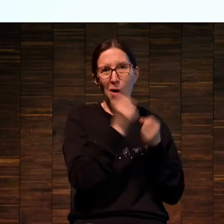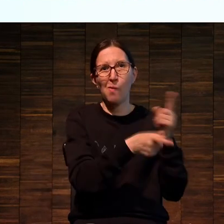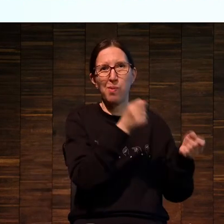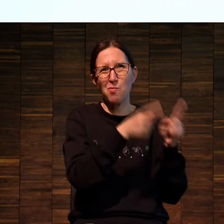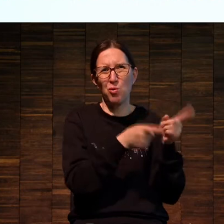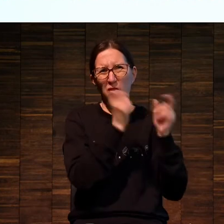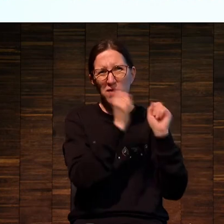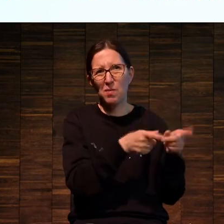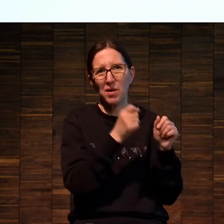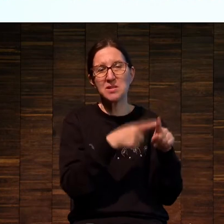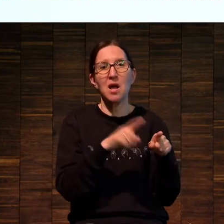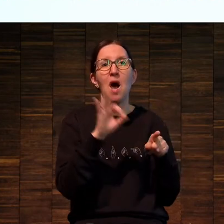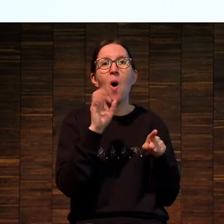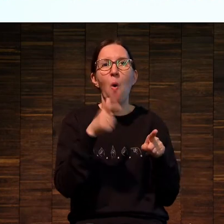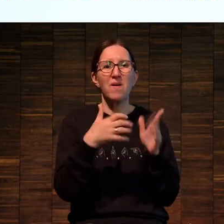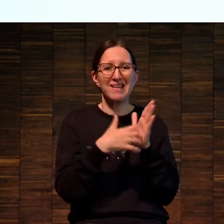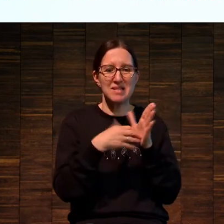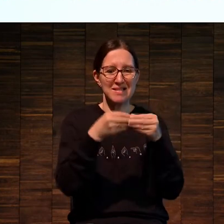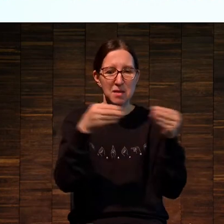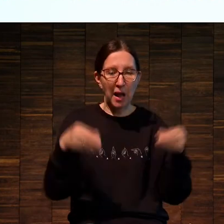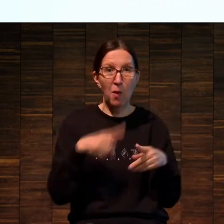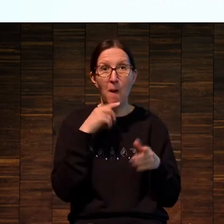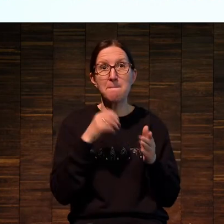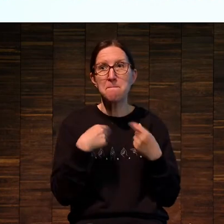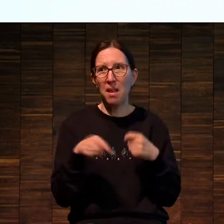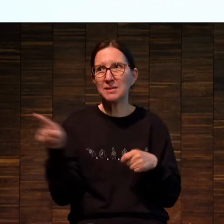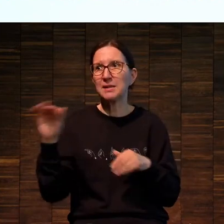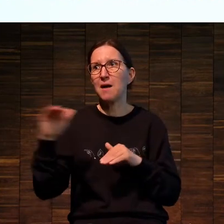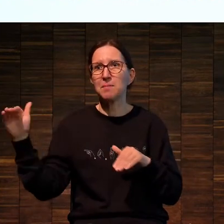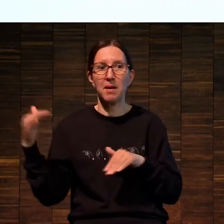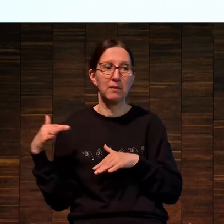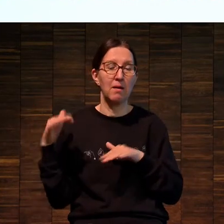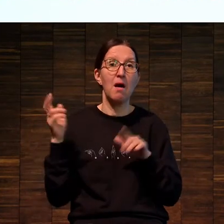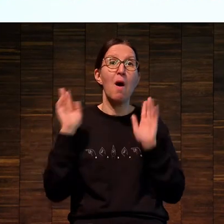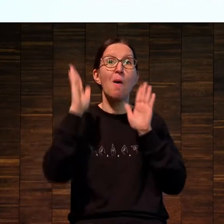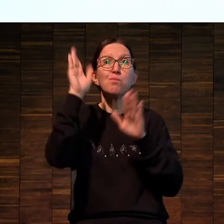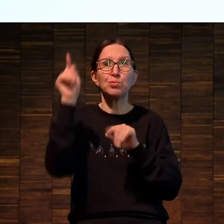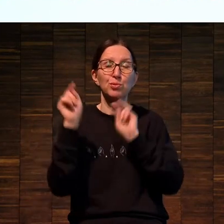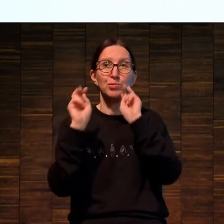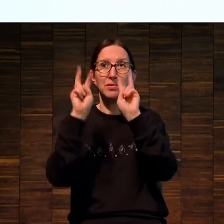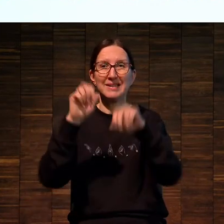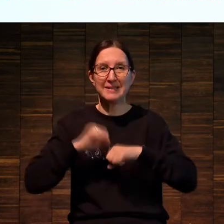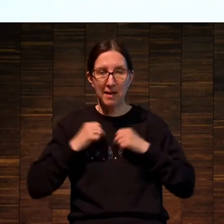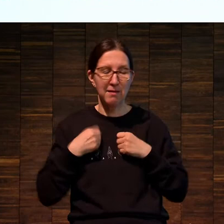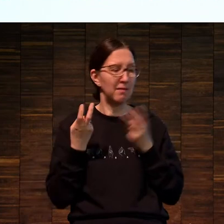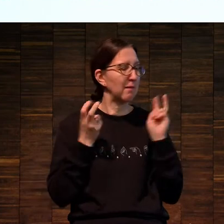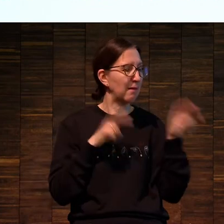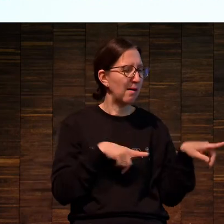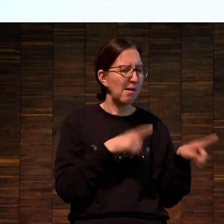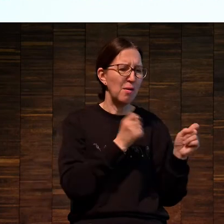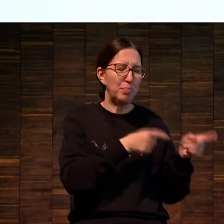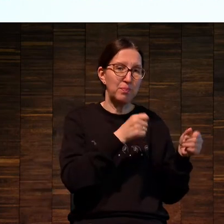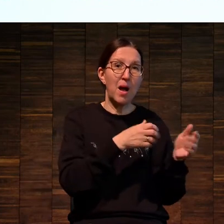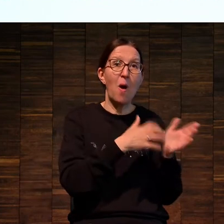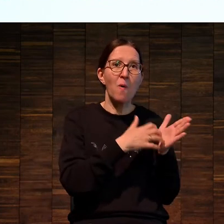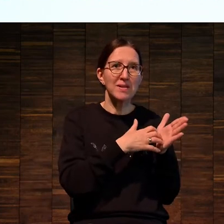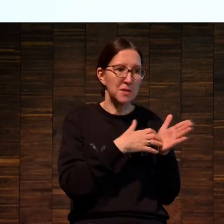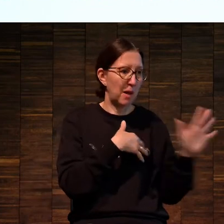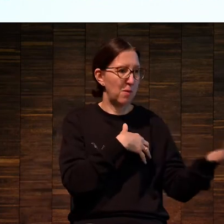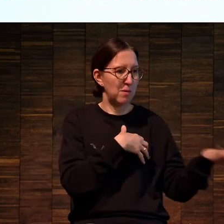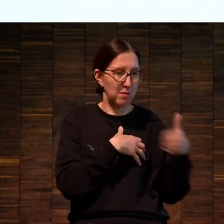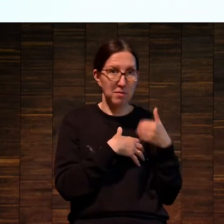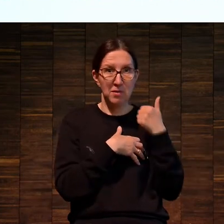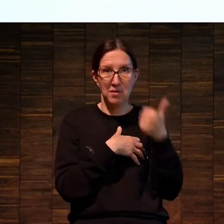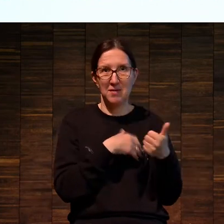куда выкидывают орхотекло и пластик. И с тех пор они регулярно, приходя на занятия, посещали вот это вот место, потому что это место, где можно